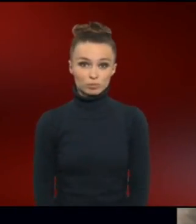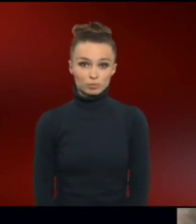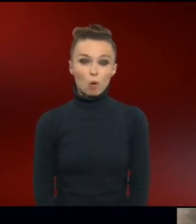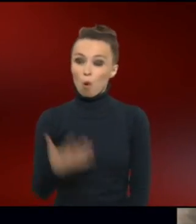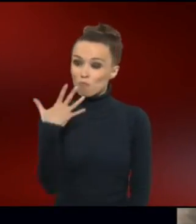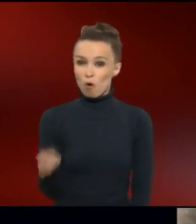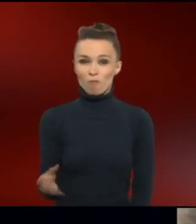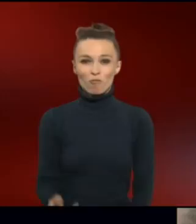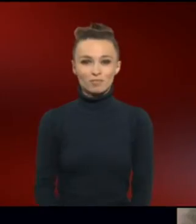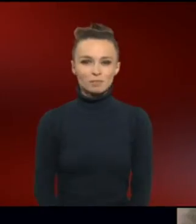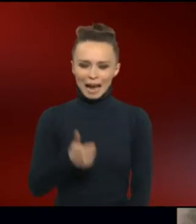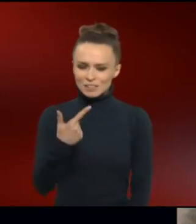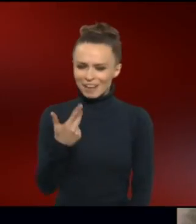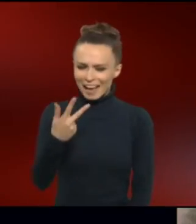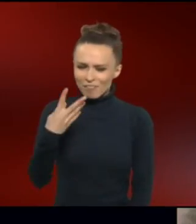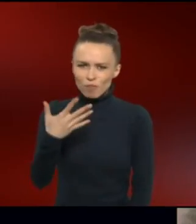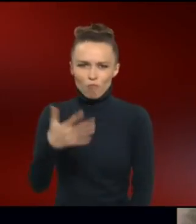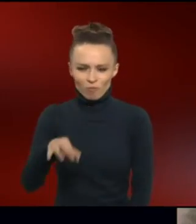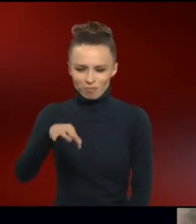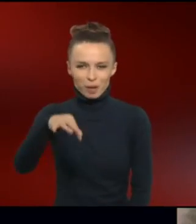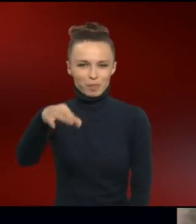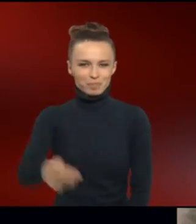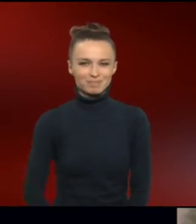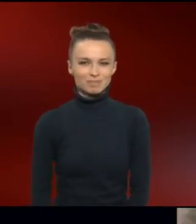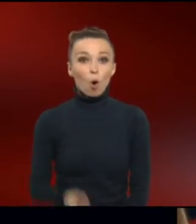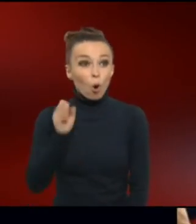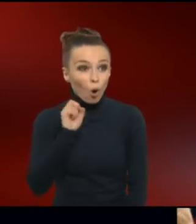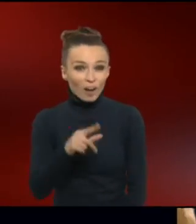Fünf. Eins, zwei, drei, vier, fünf. Okay.